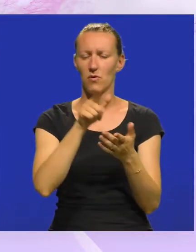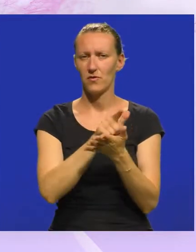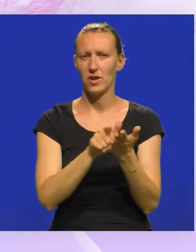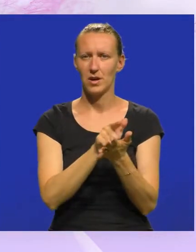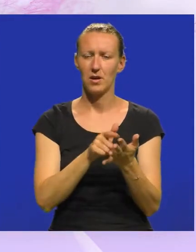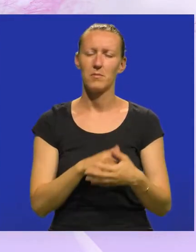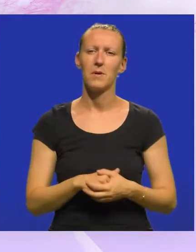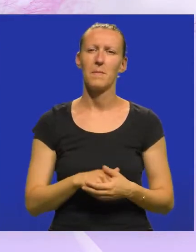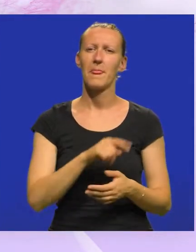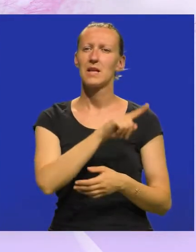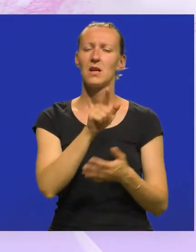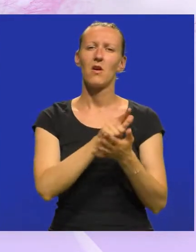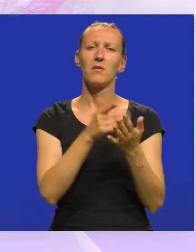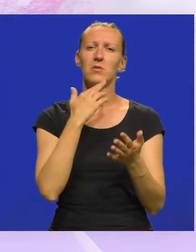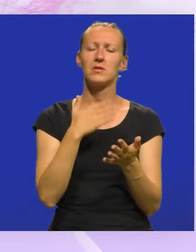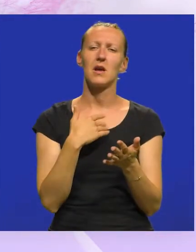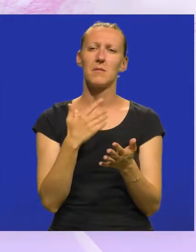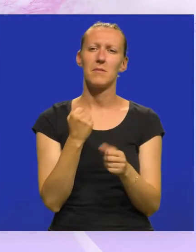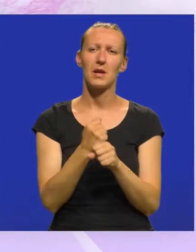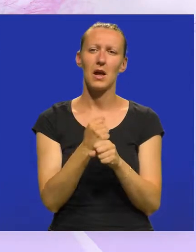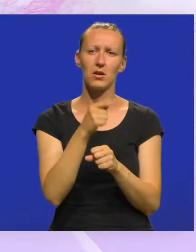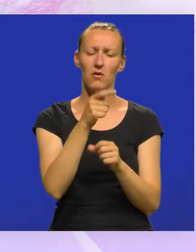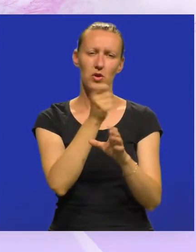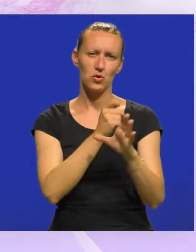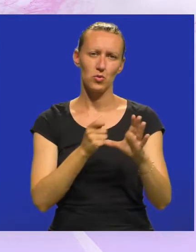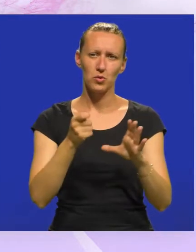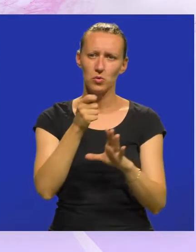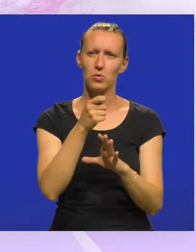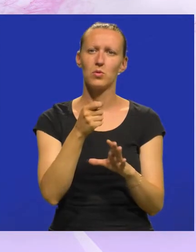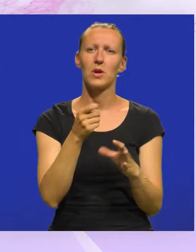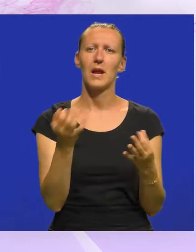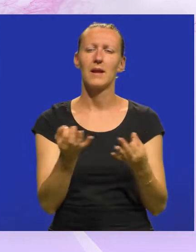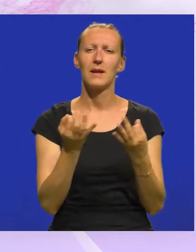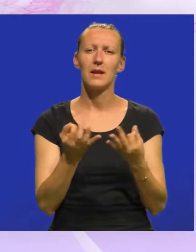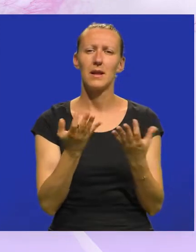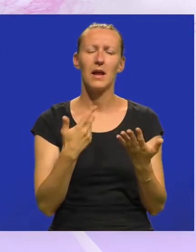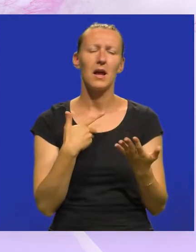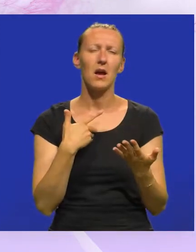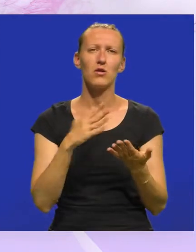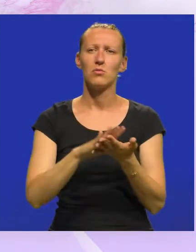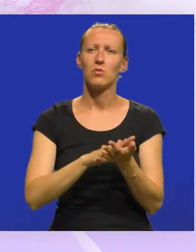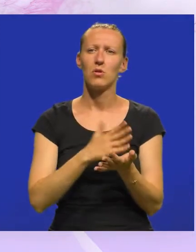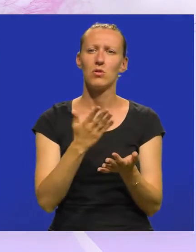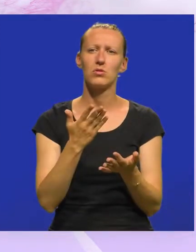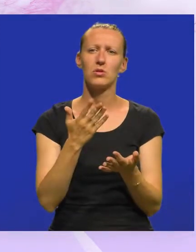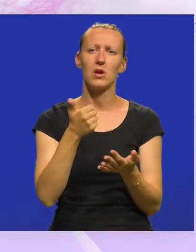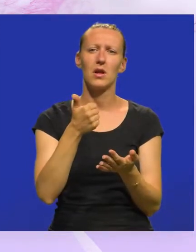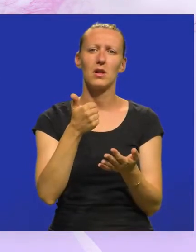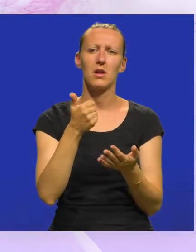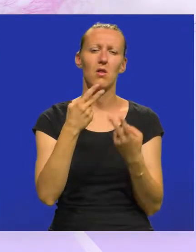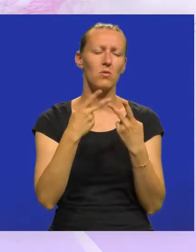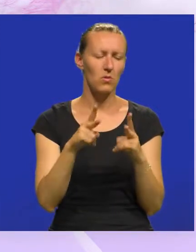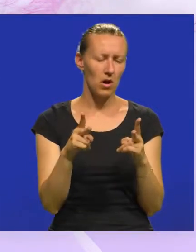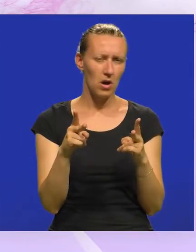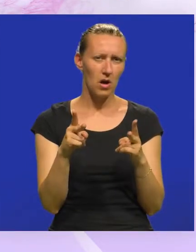periodu. Cijelo vrijeme dok sam radio ove skulpture, nekako nastajala sam na jedan čudan